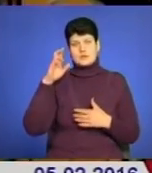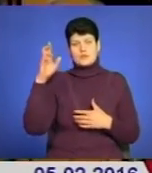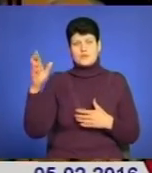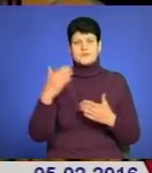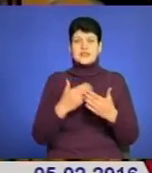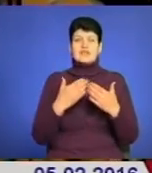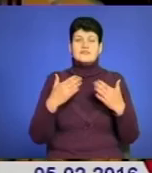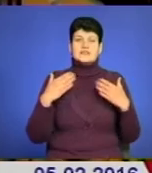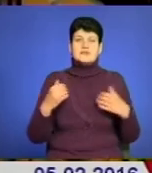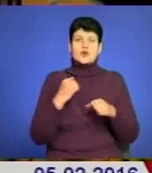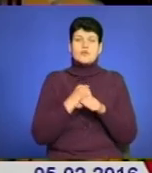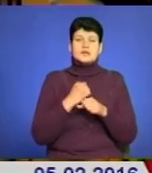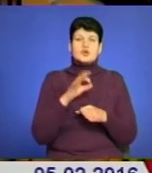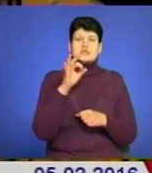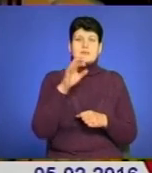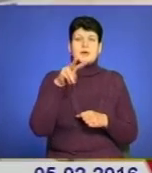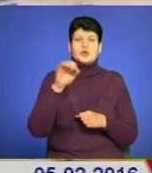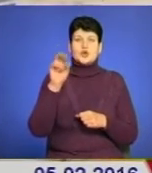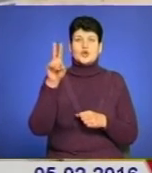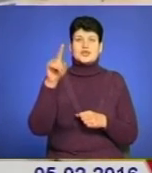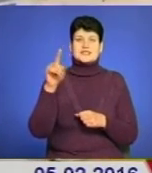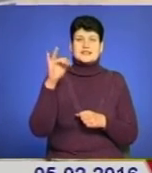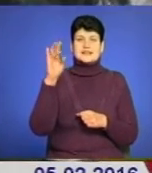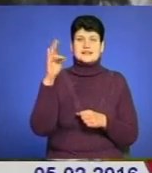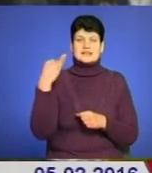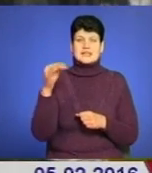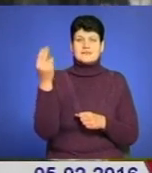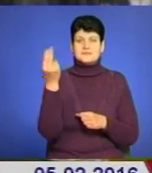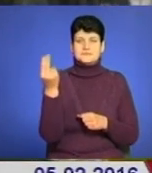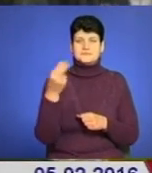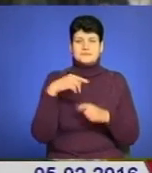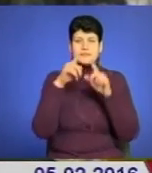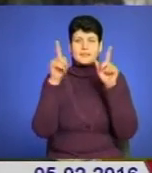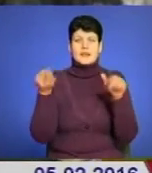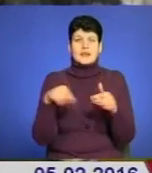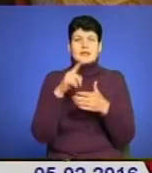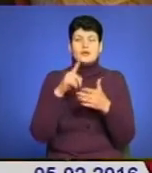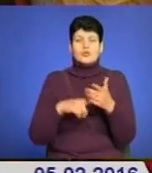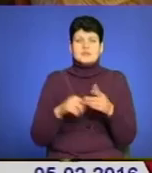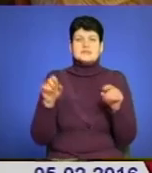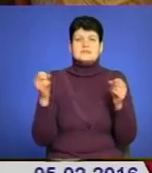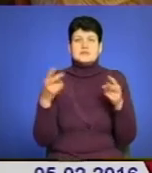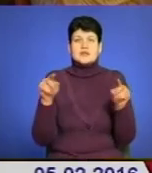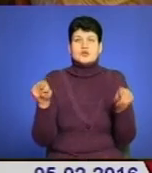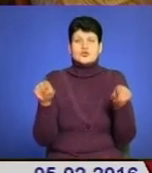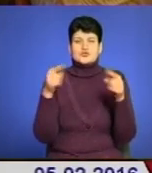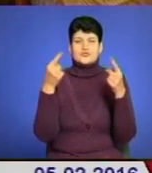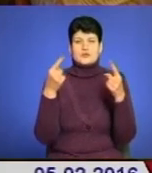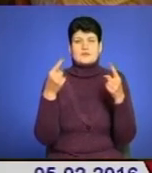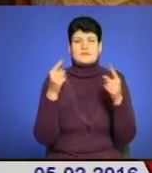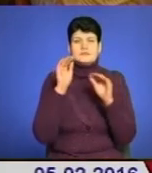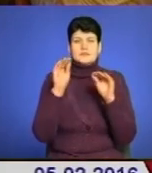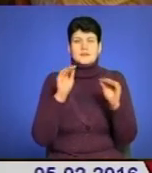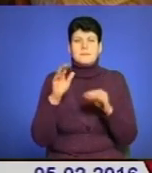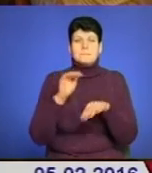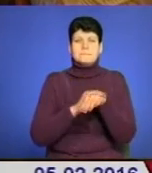виставці робота Остапа Лозинського. Він досліджує іконопис і пише ікони. Спеціально до виставки створив композицію «Благовіщення».